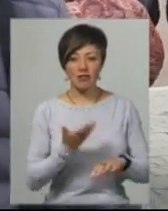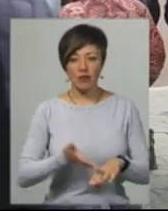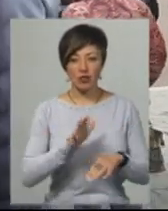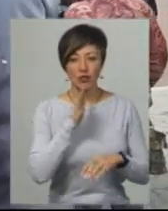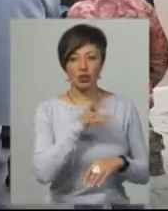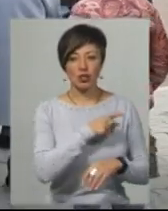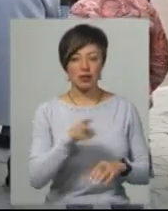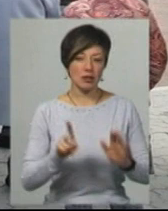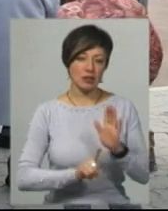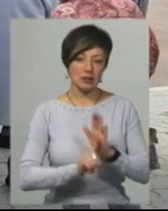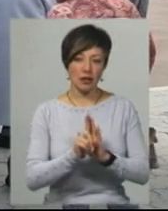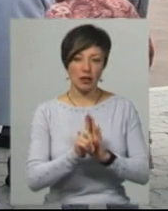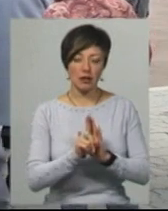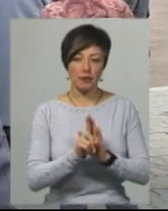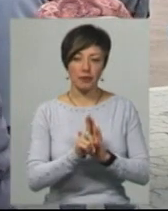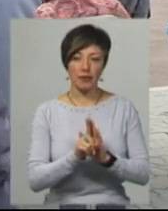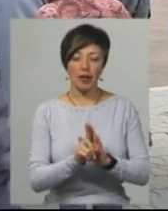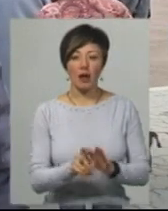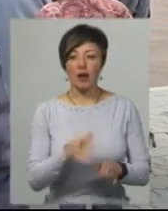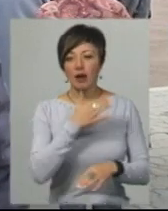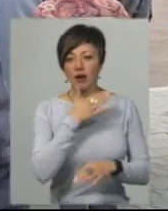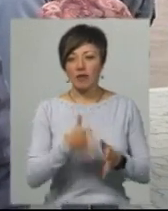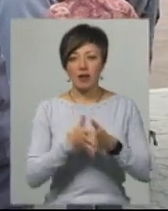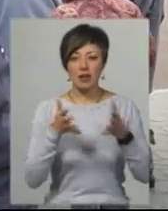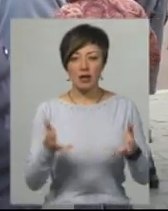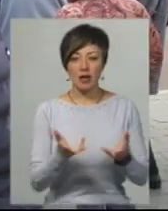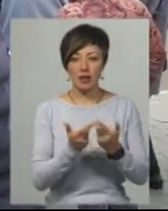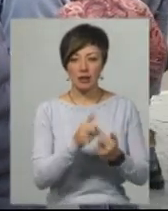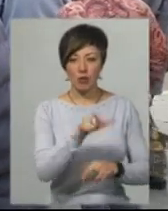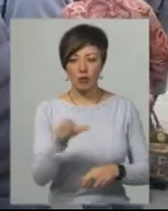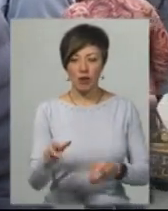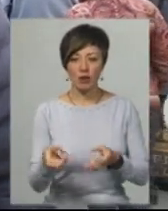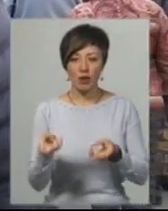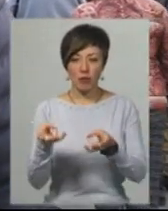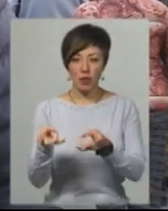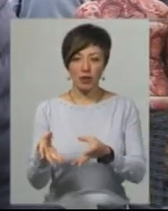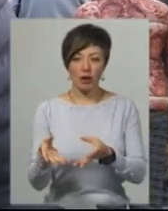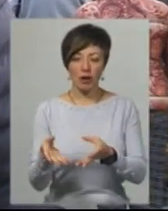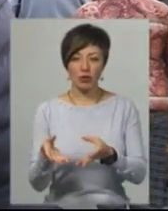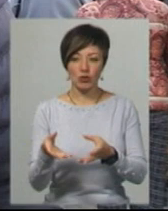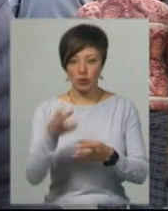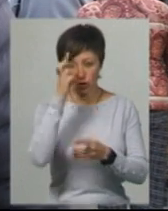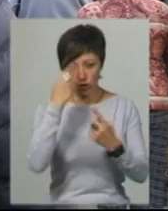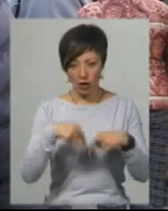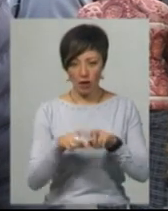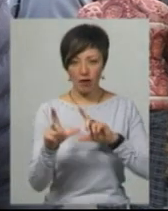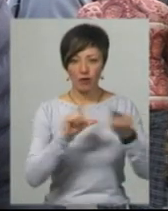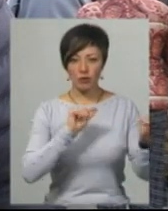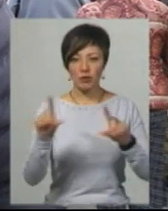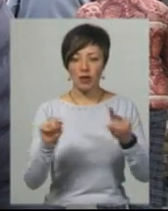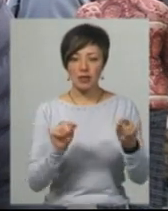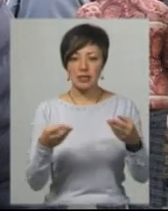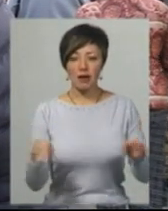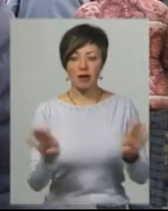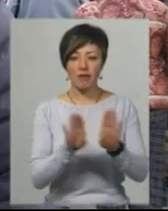часи настали, велика кількість громадян наші покидає державу, закриваються малі підприємства через